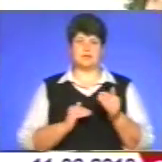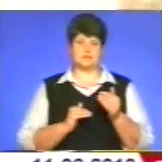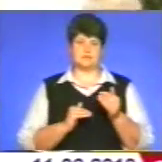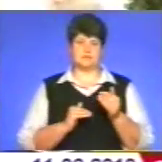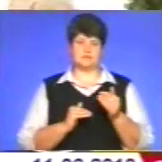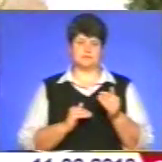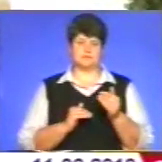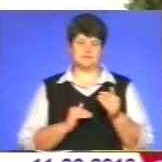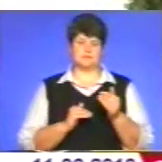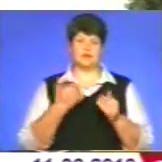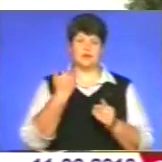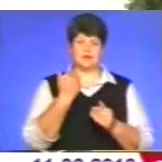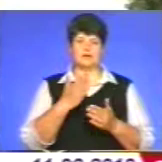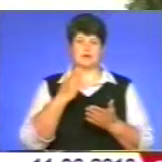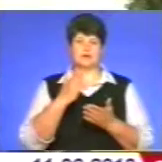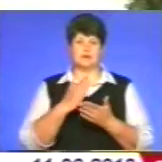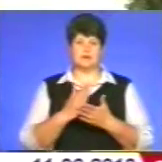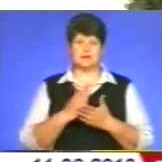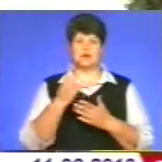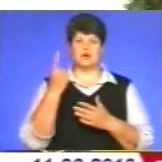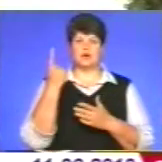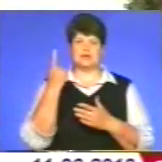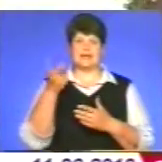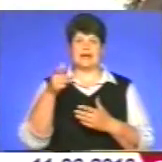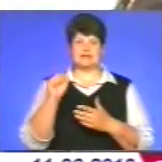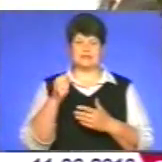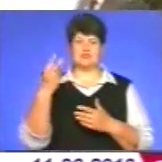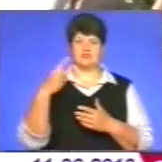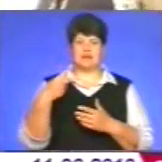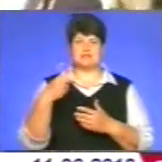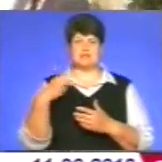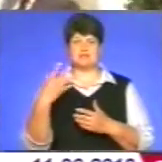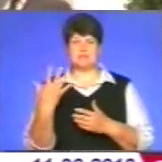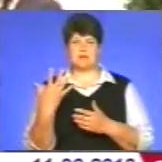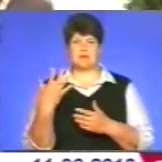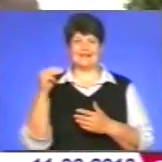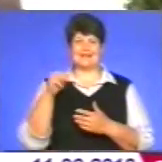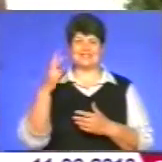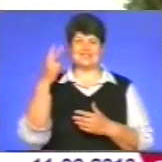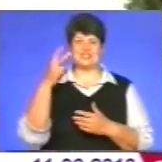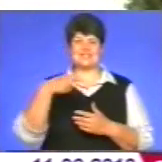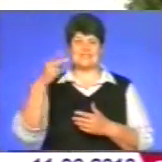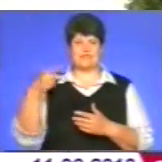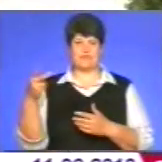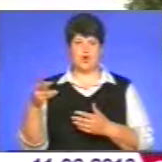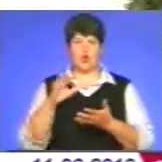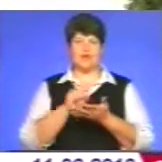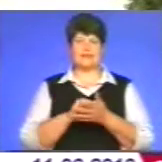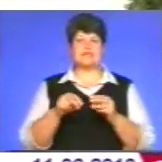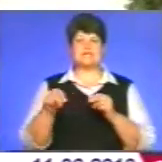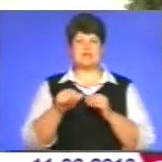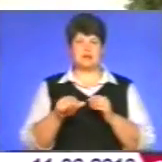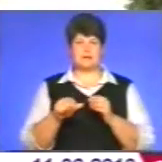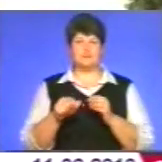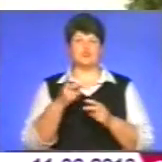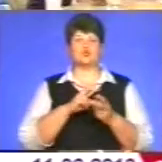В них вартує за гектар 20-25 тисяч євро оренда землі, тому вони